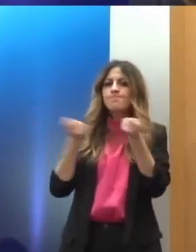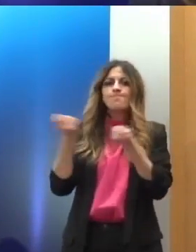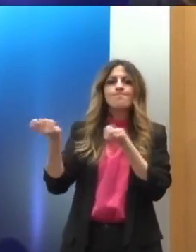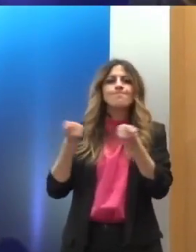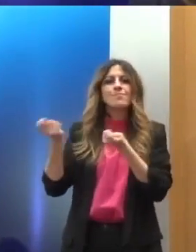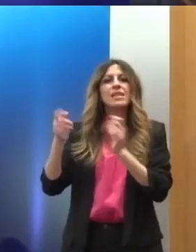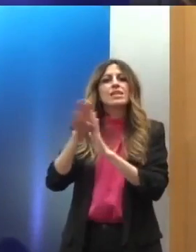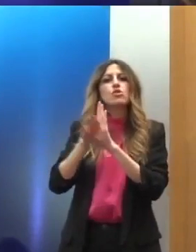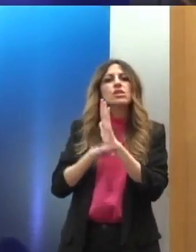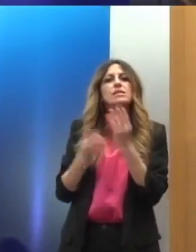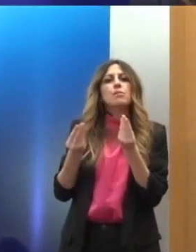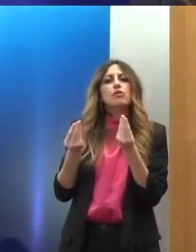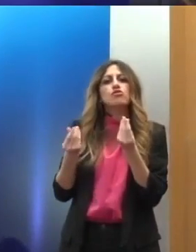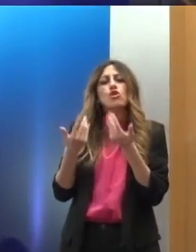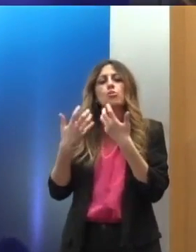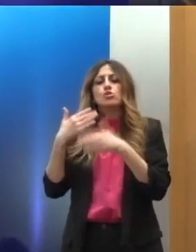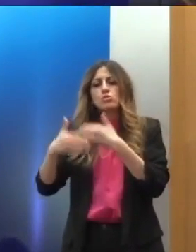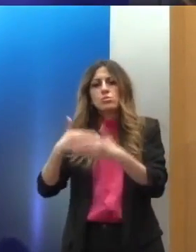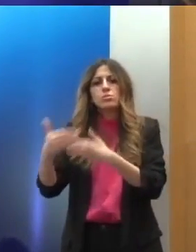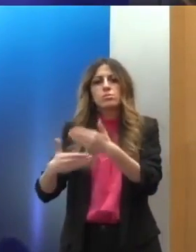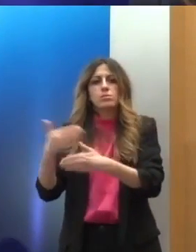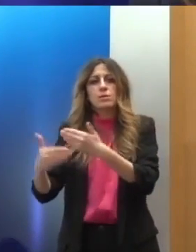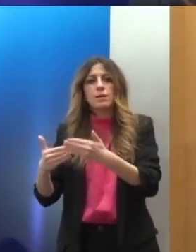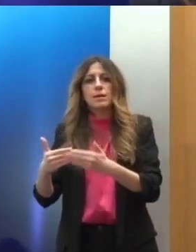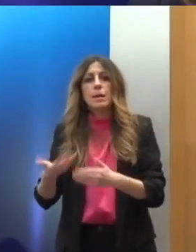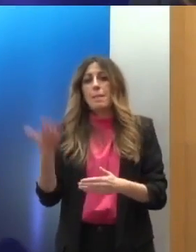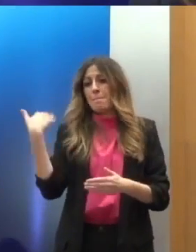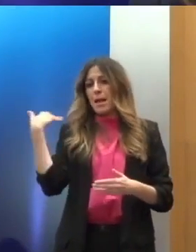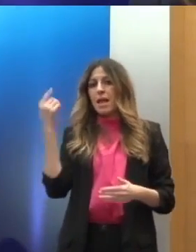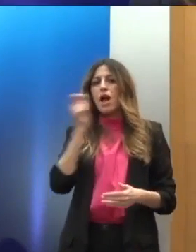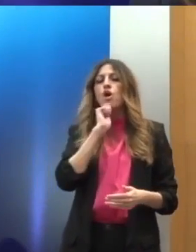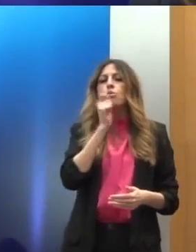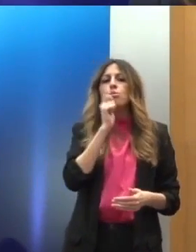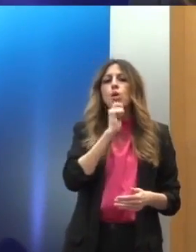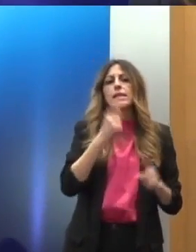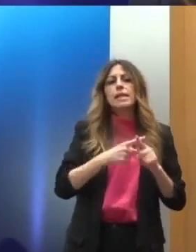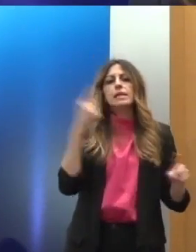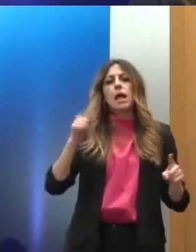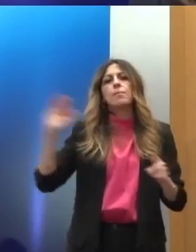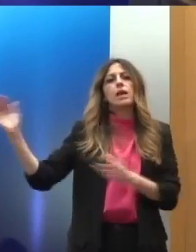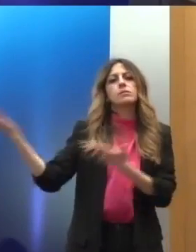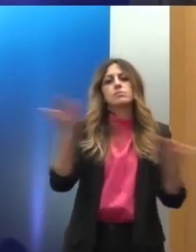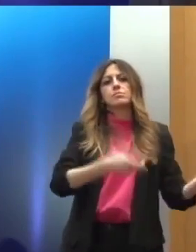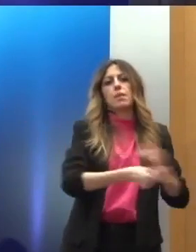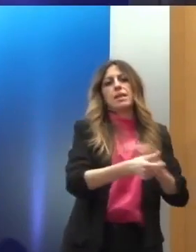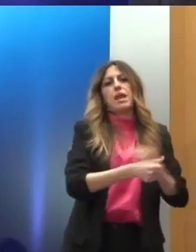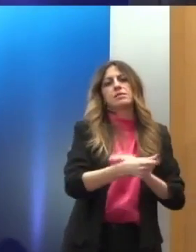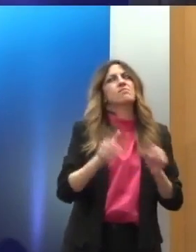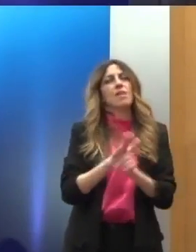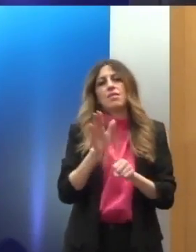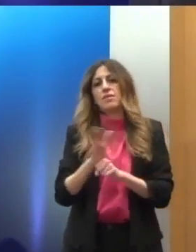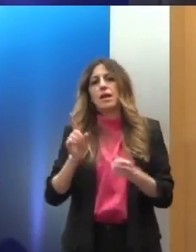μετακινείται πλέον από πολιτικές υποδοχής σε πολιτικές ένταξεις.